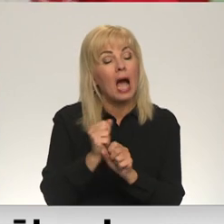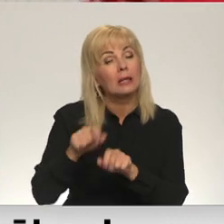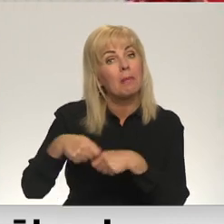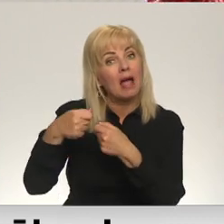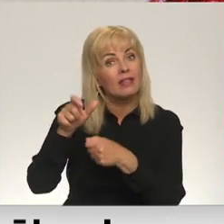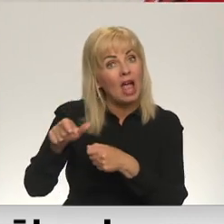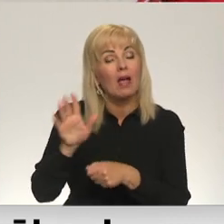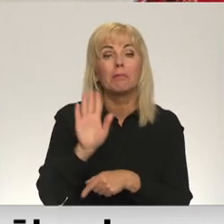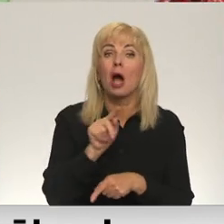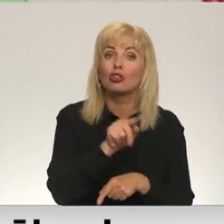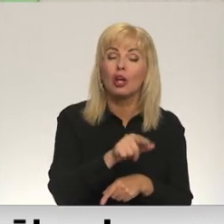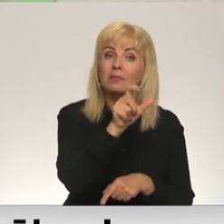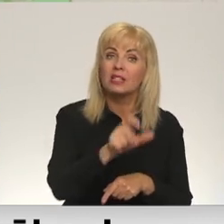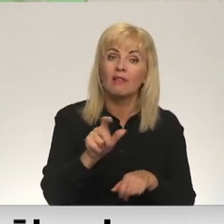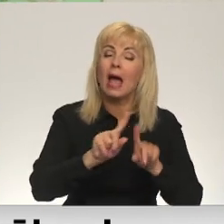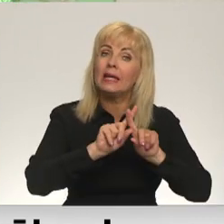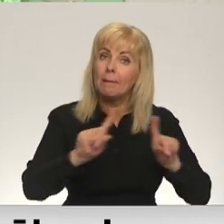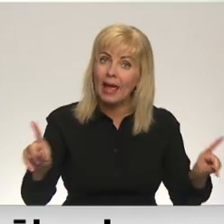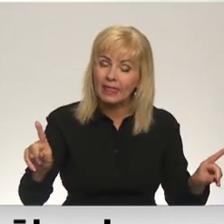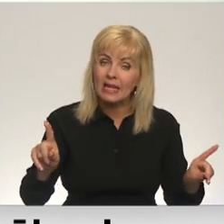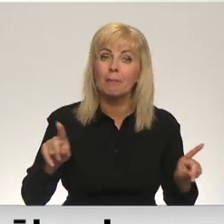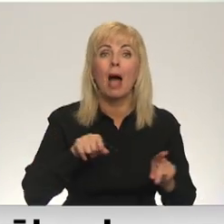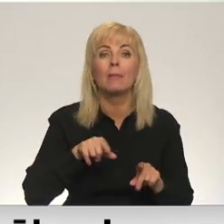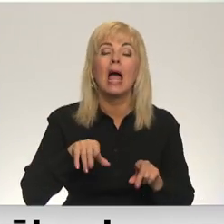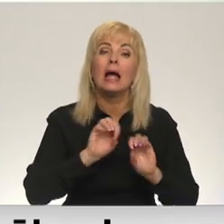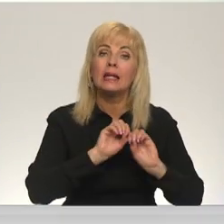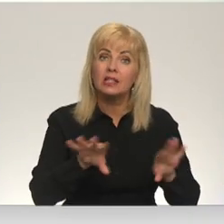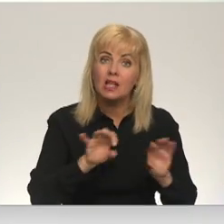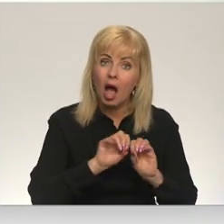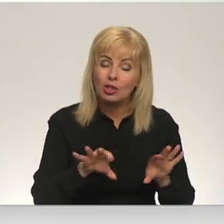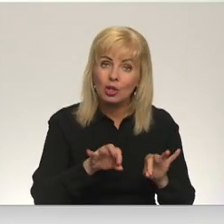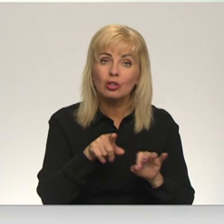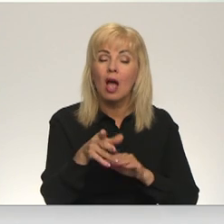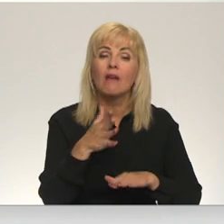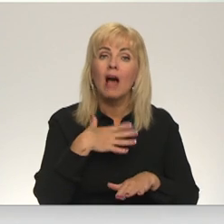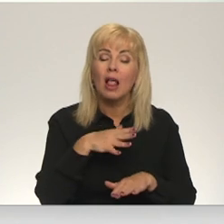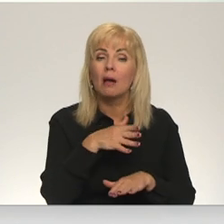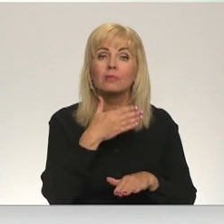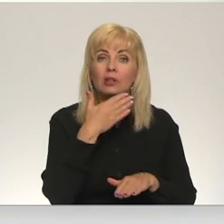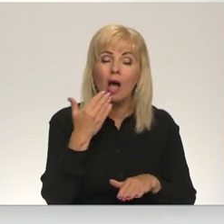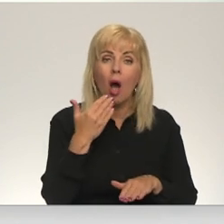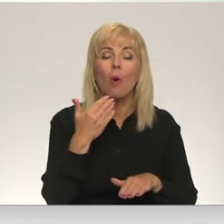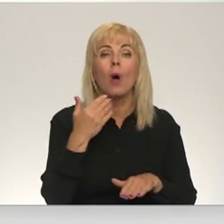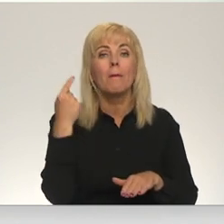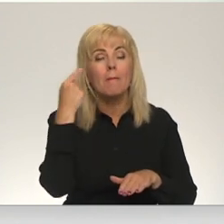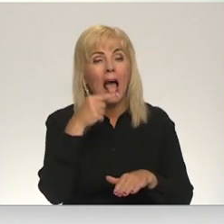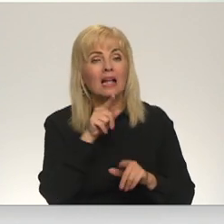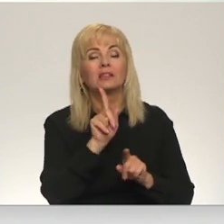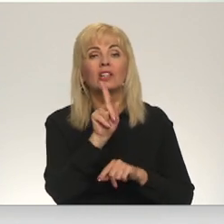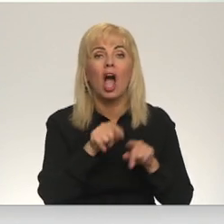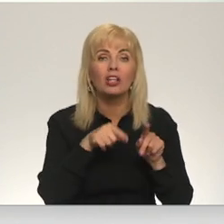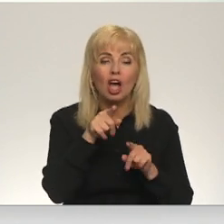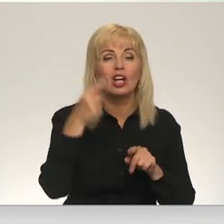pāršņemta cilvēku specifikajām īpatnībām, izstāstīs, ka tas rauns nebūtu nav tik melns, kā to dažreiz